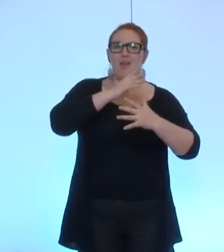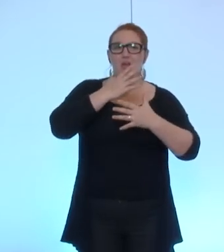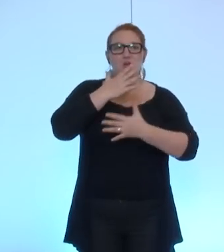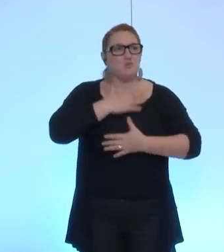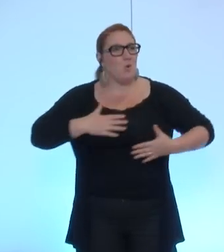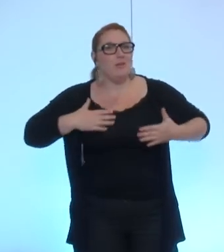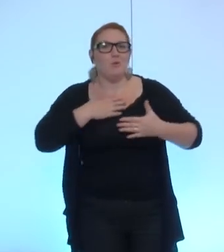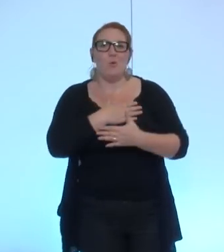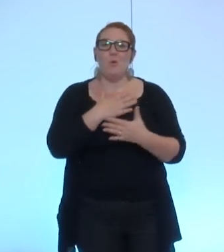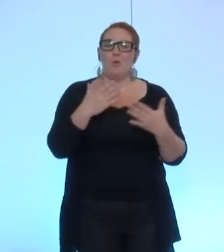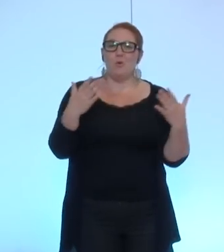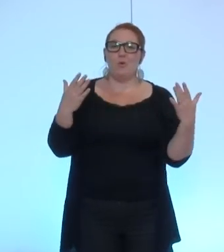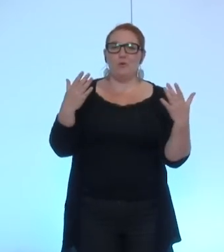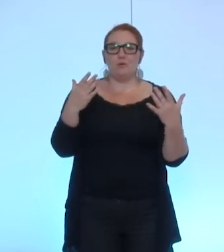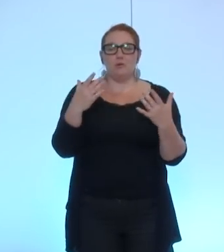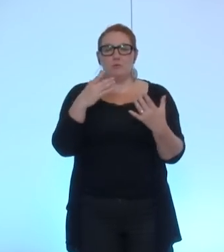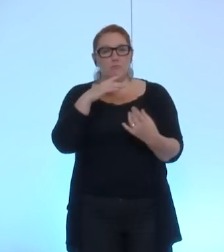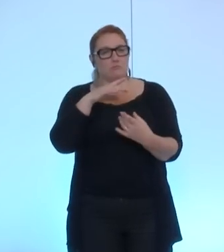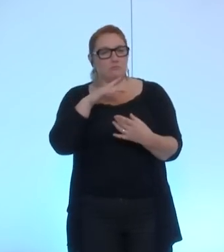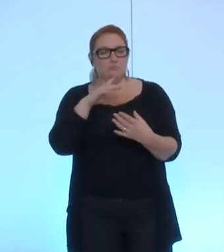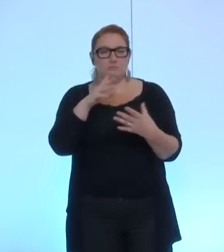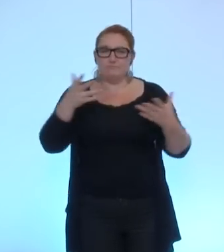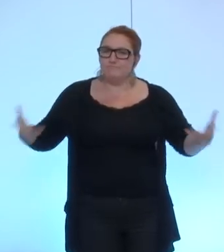porteur de ce travail autour de la mémoire.